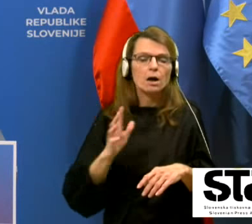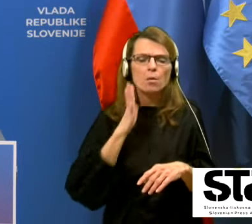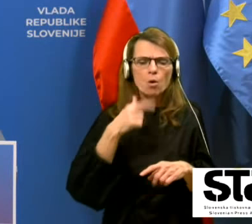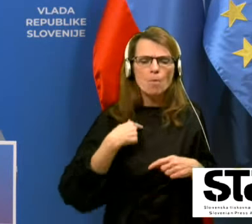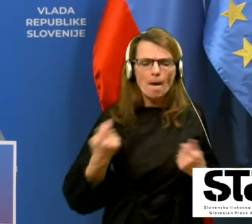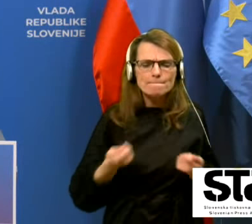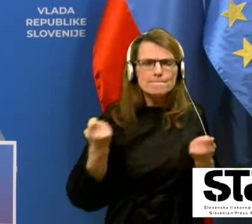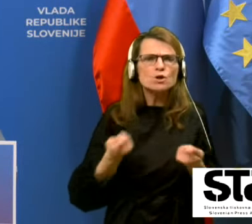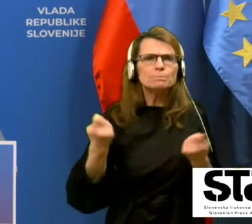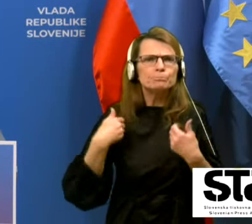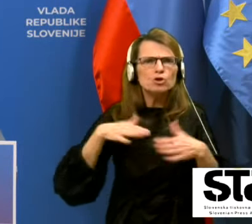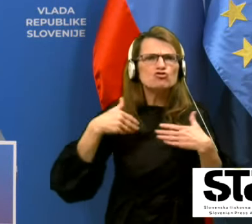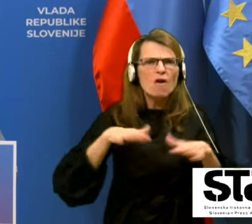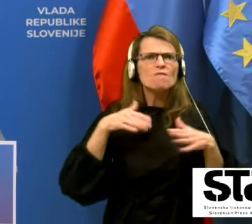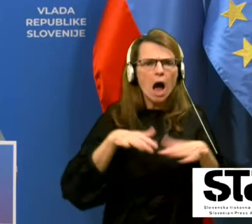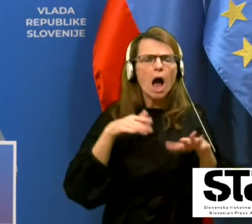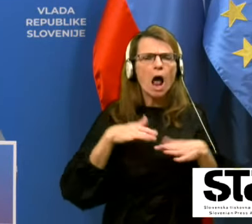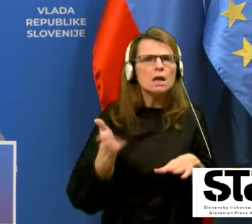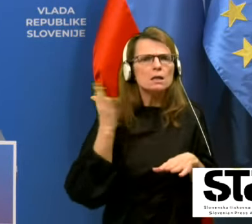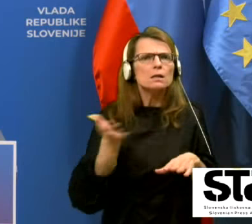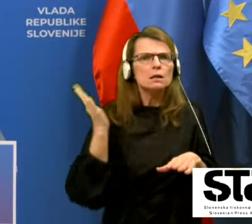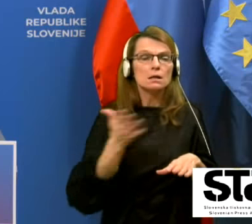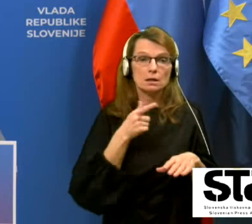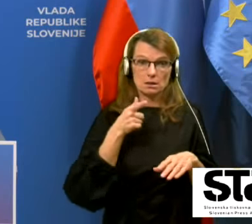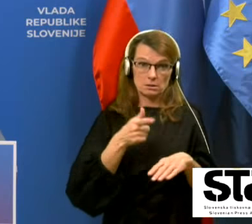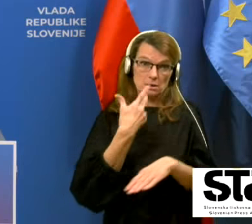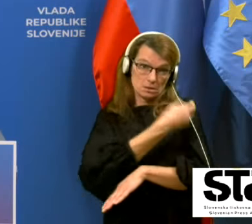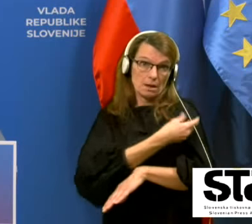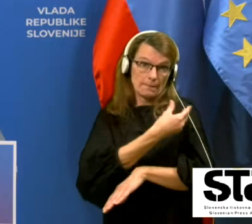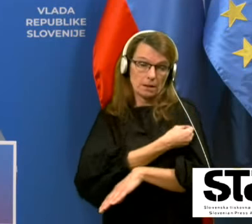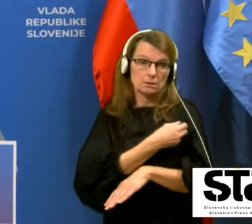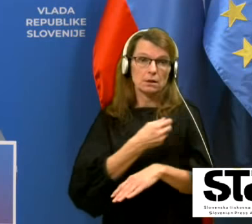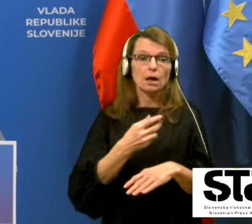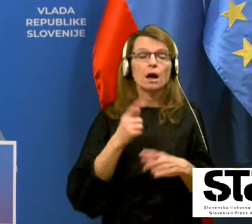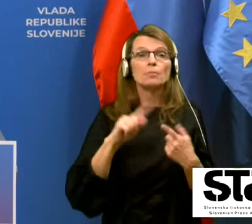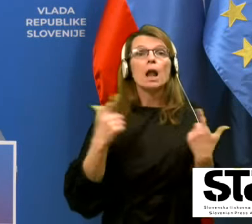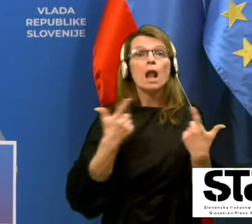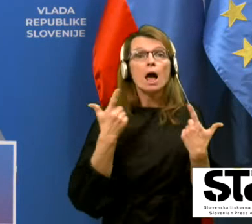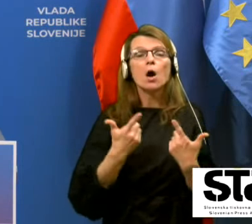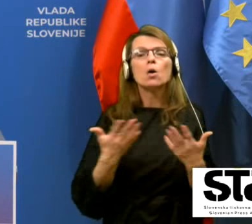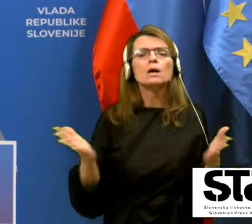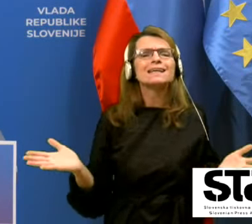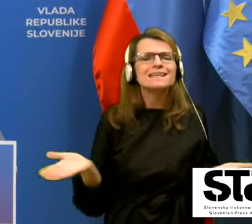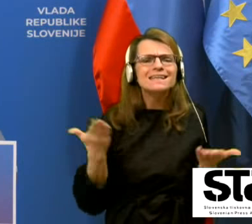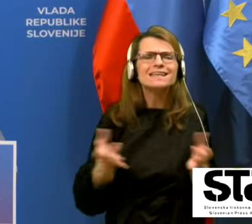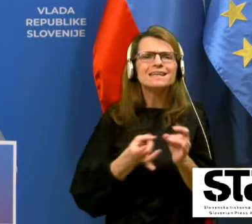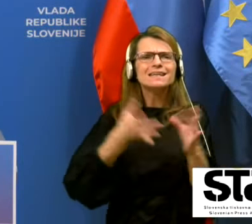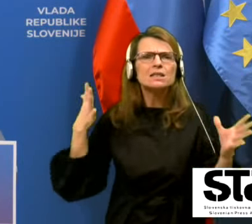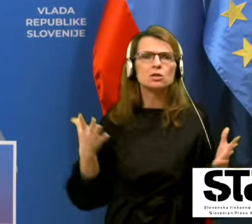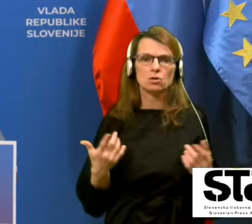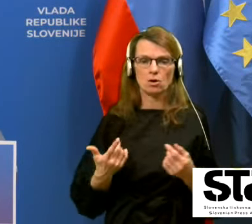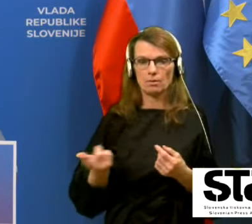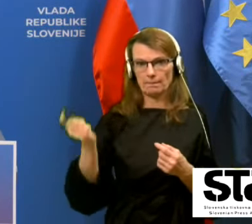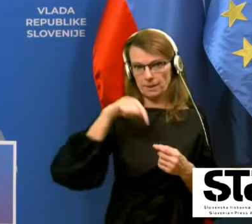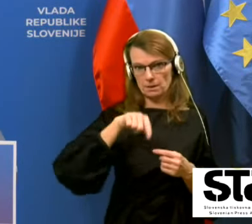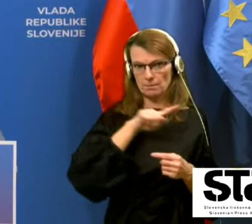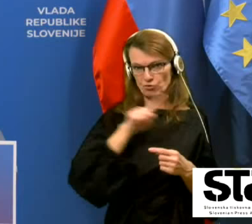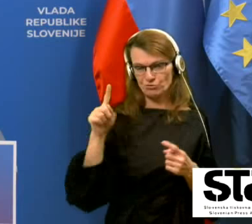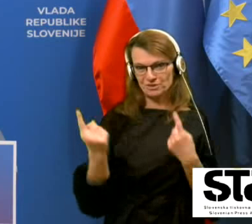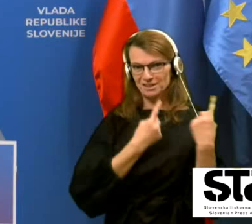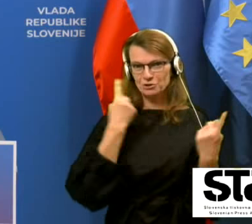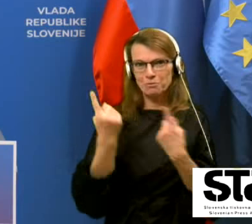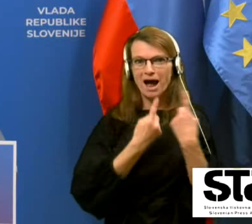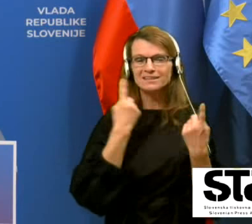število cepljenih, potem lahko pridemo hitro do situacije, da lahko